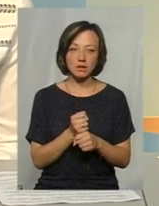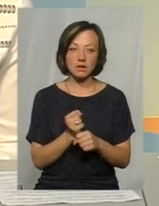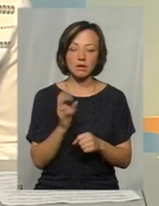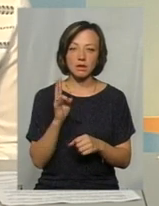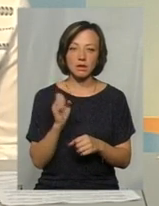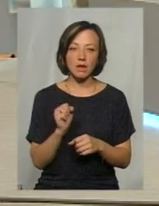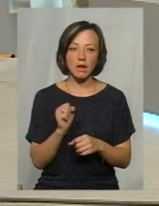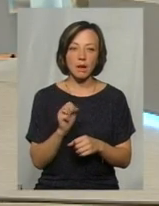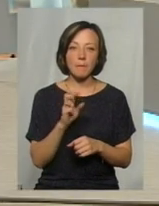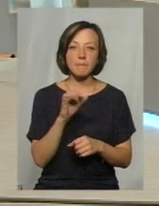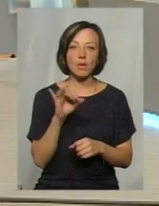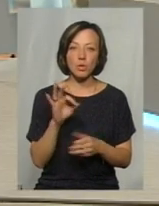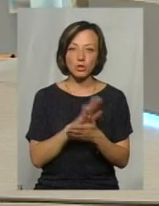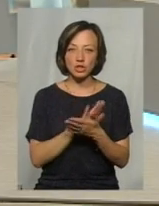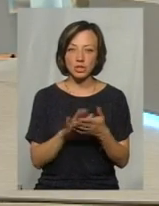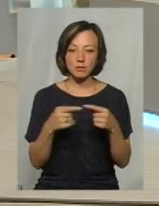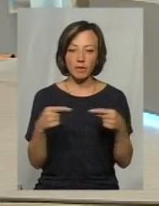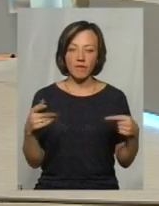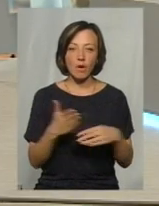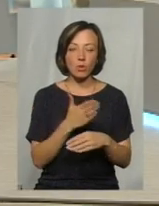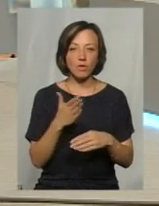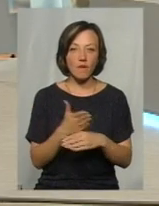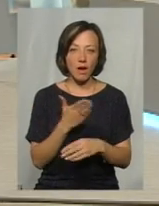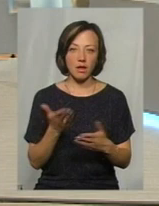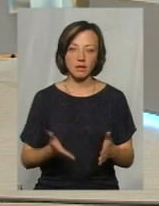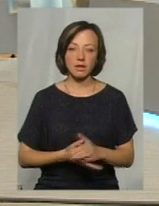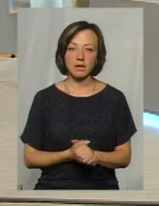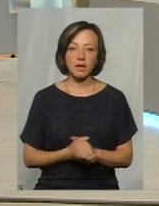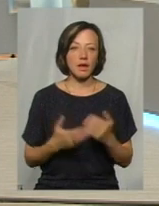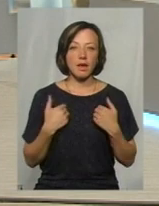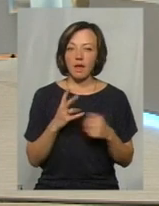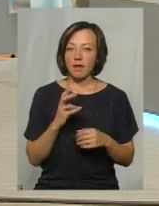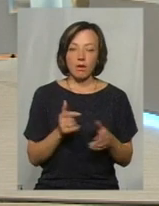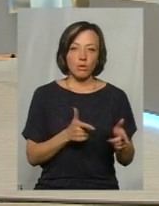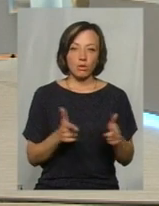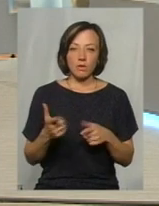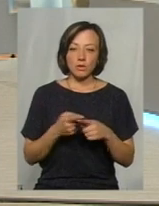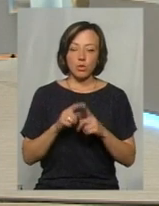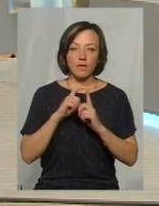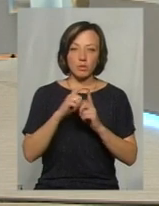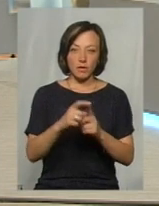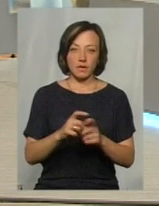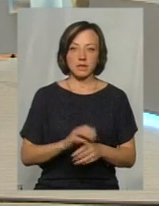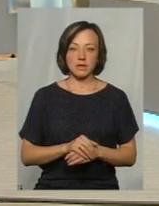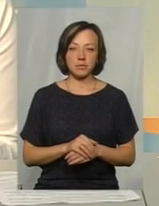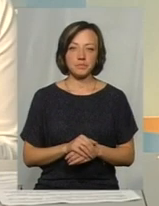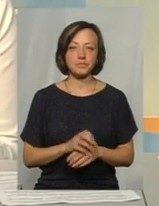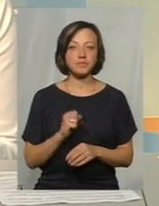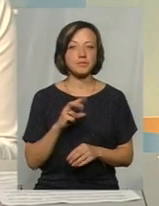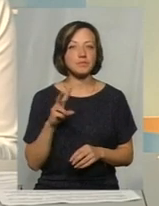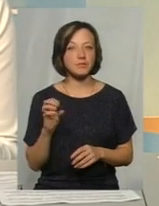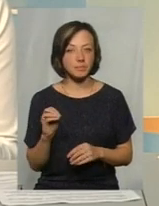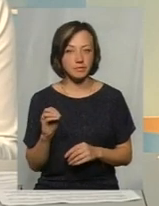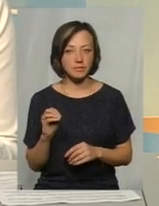біополімери, виготовляти. Я не готова цього відповісти, але